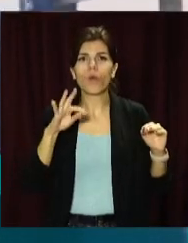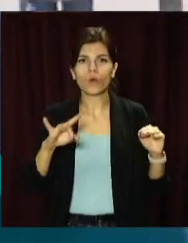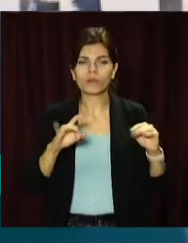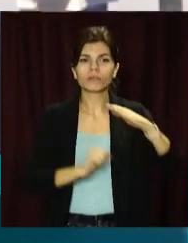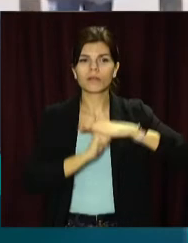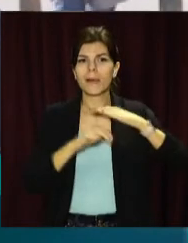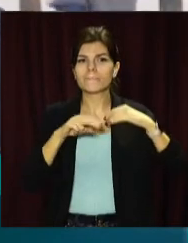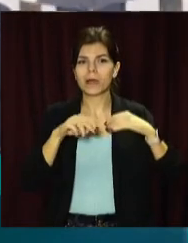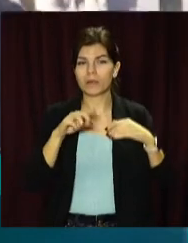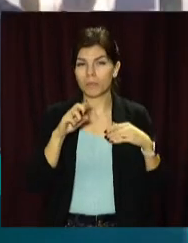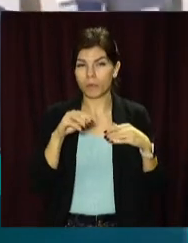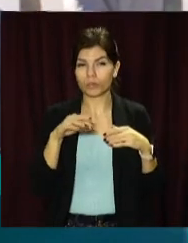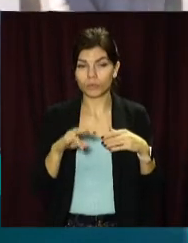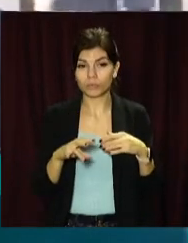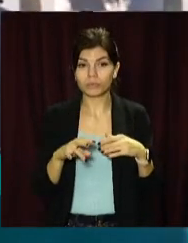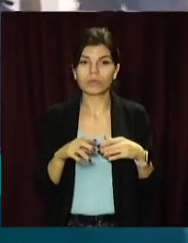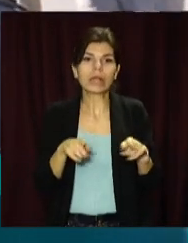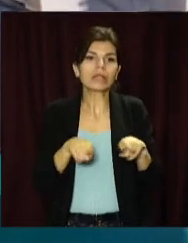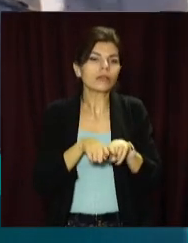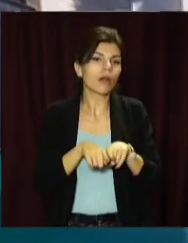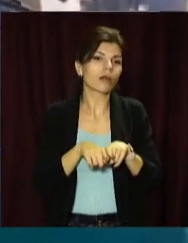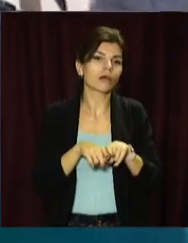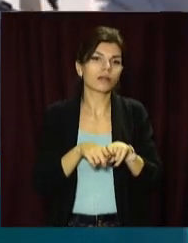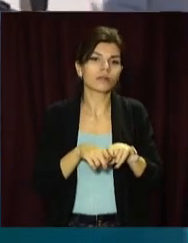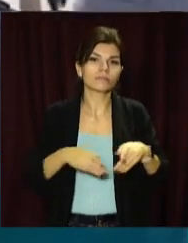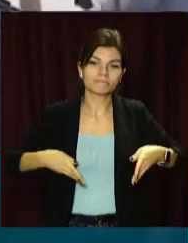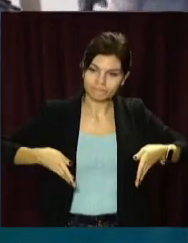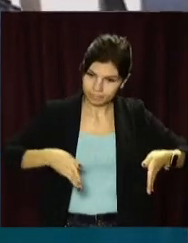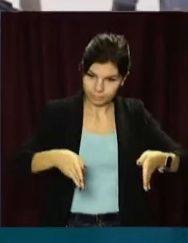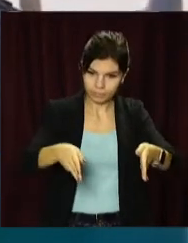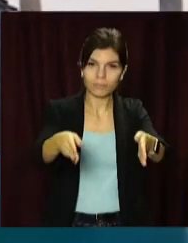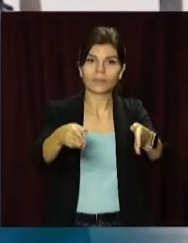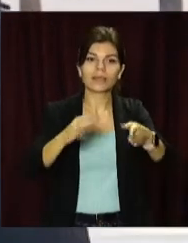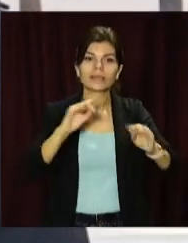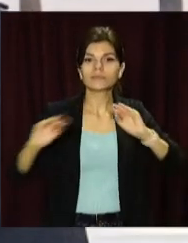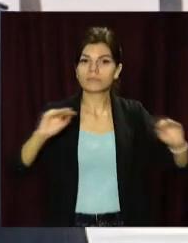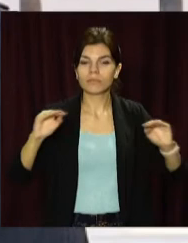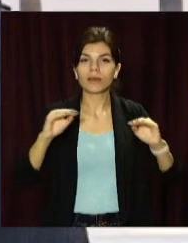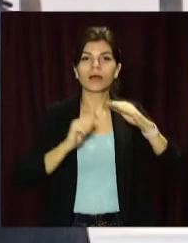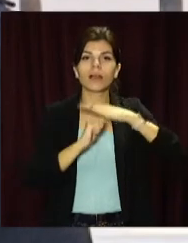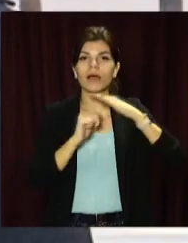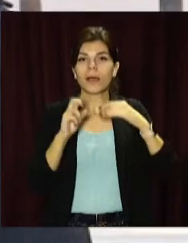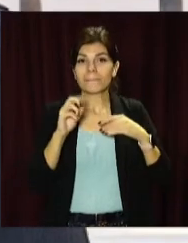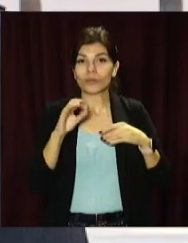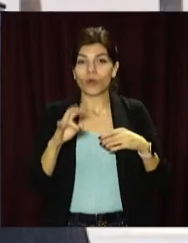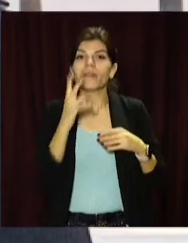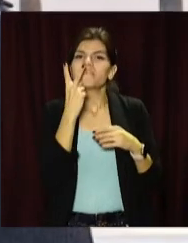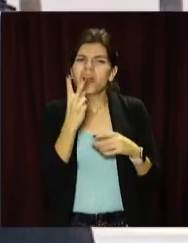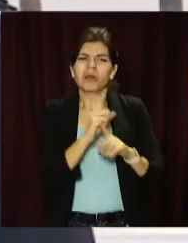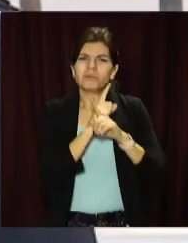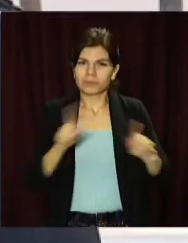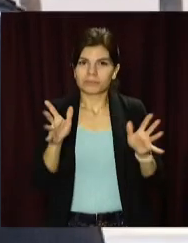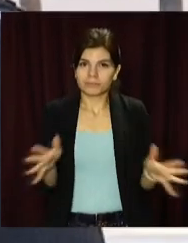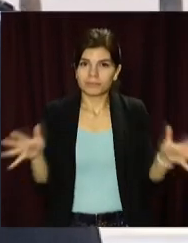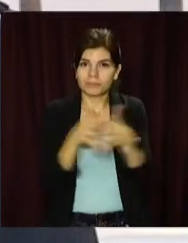элементы из декоративного бетона, которые раньше не применялись. То есть формирование таких каскадных террас, выполненные из декоративного бетона,